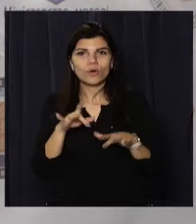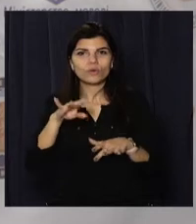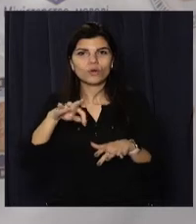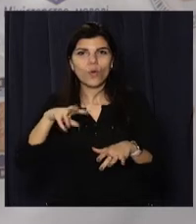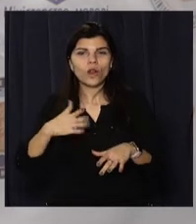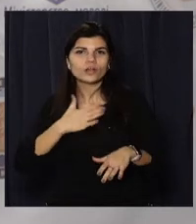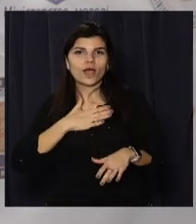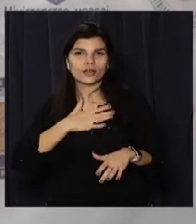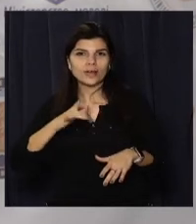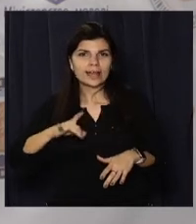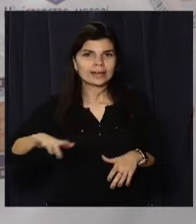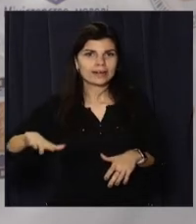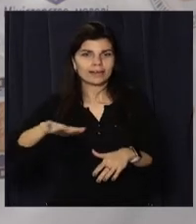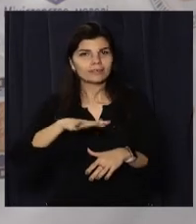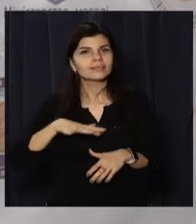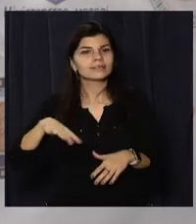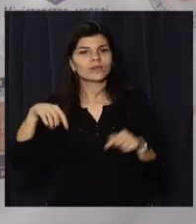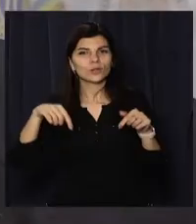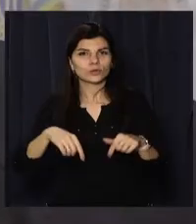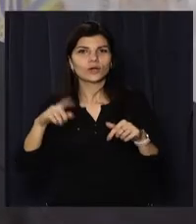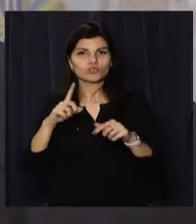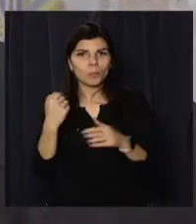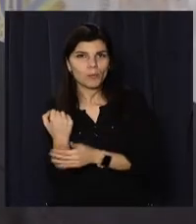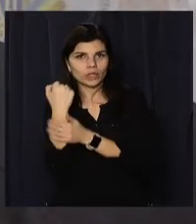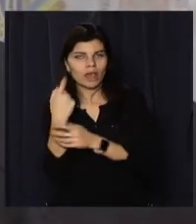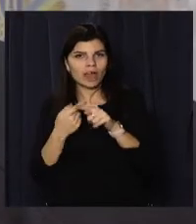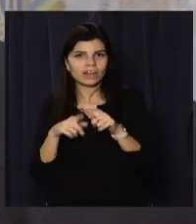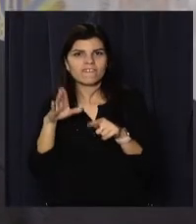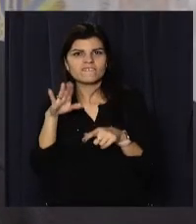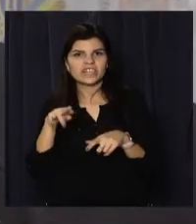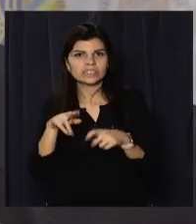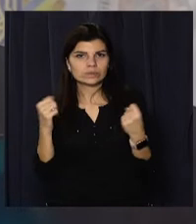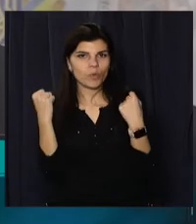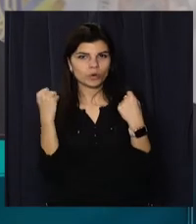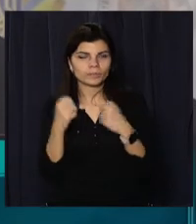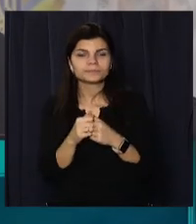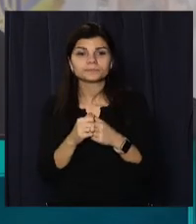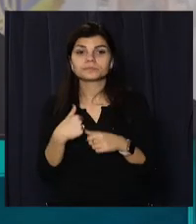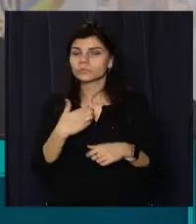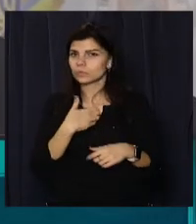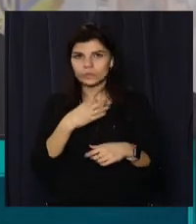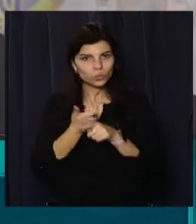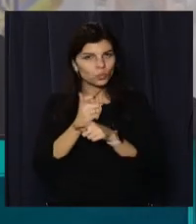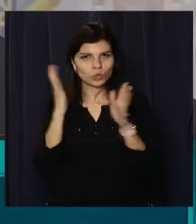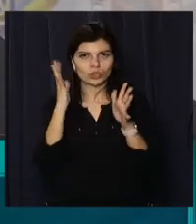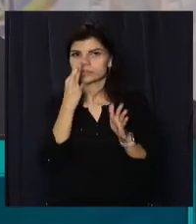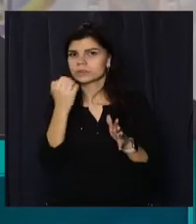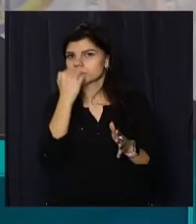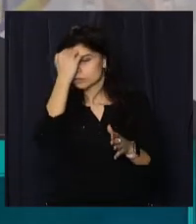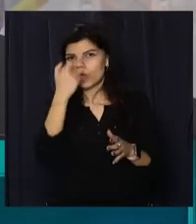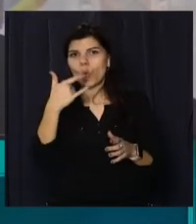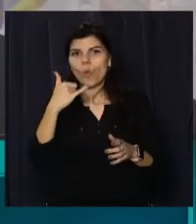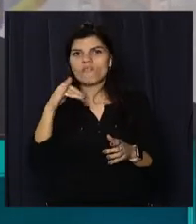нашого регіона в розвиті цього віда спорта. Я хотів би виразити глубоку благодарність Гуфману Геннадію, замістителю